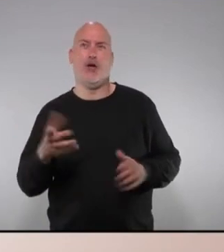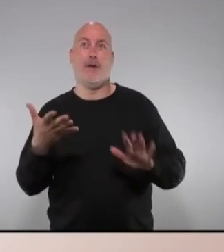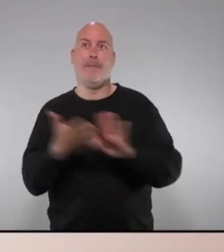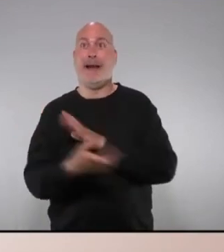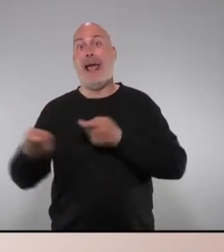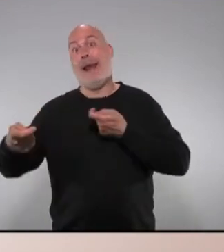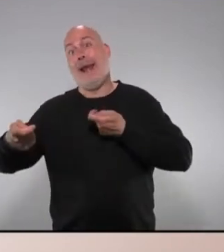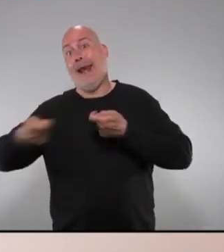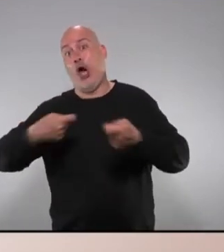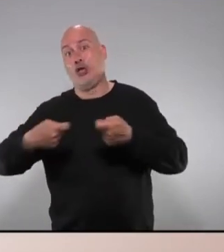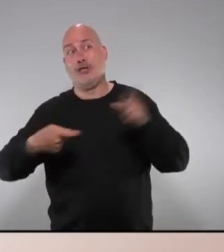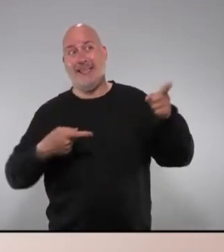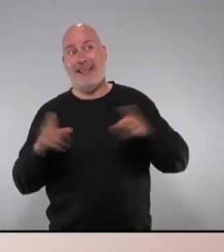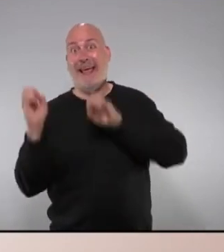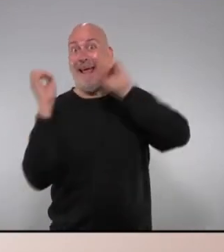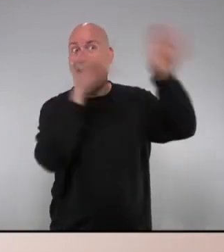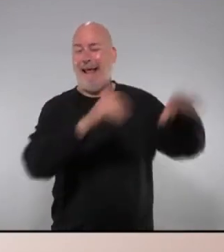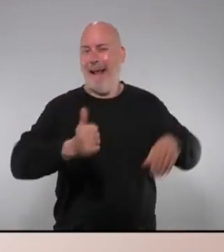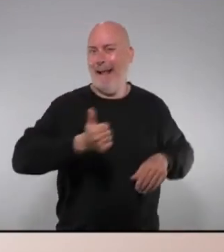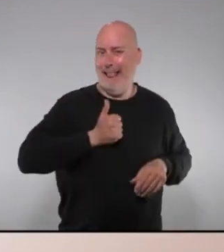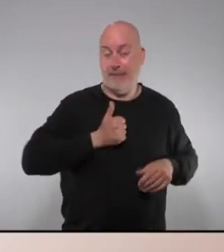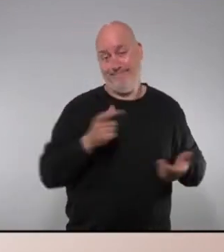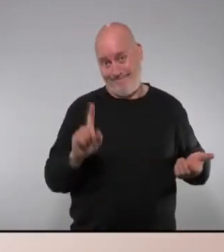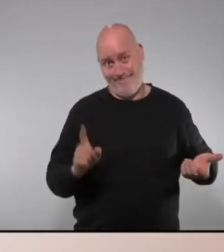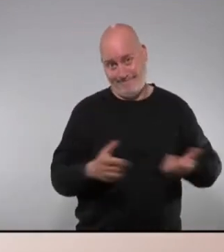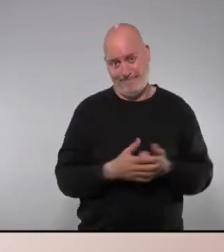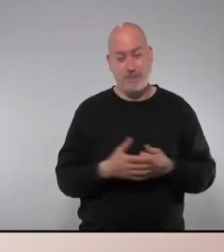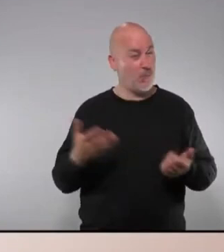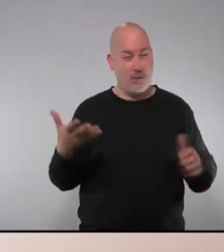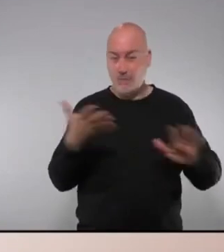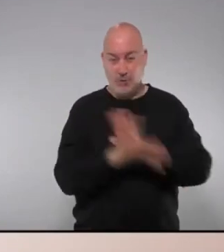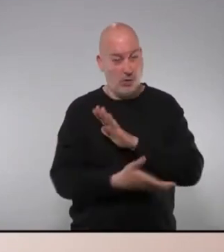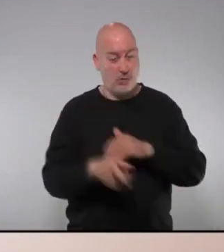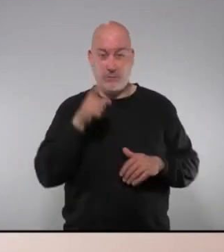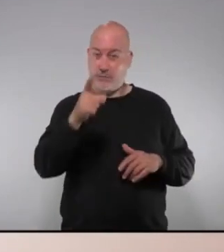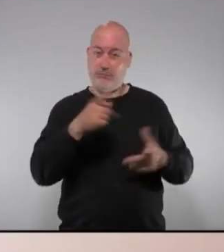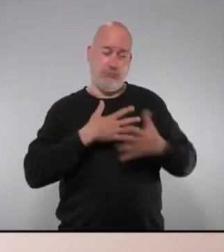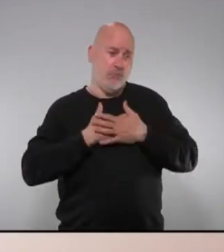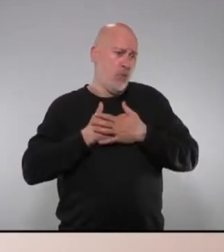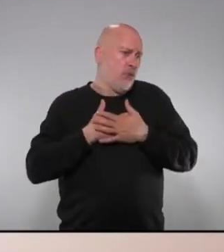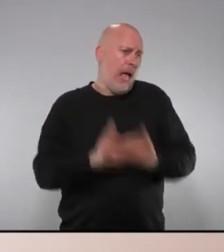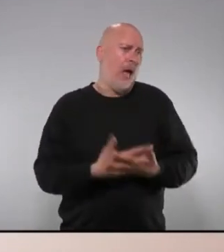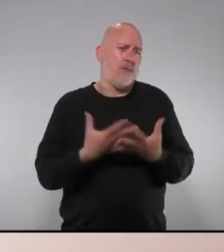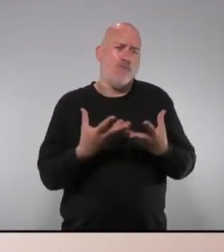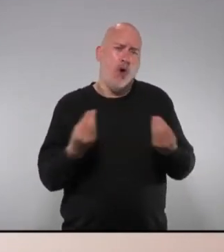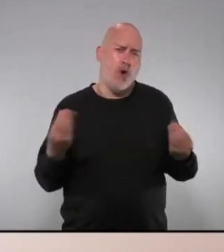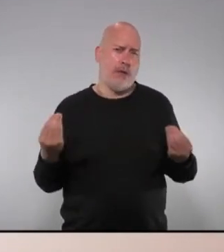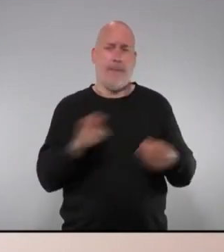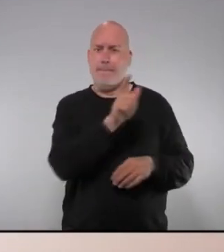negocis els de sempre perquè deixi'm dir-li deixi'm dir-li que per molta bona voluntat que algunes persones